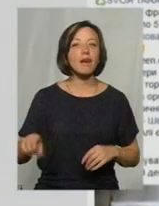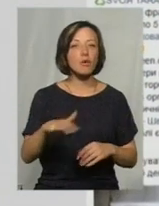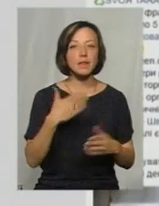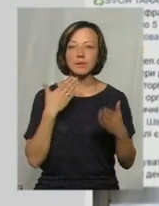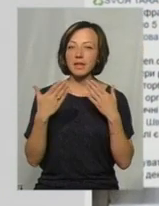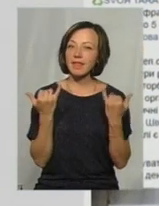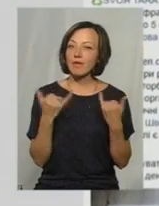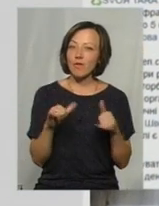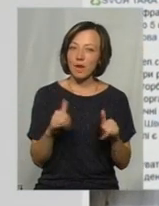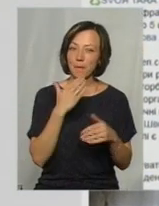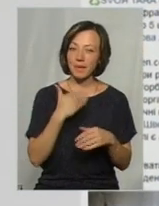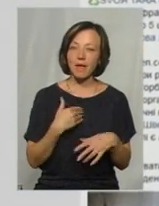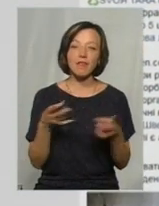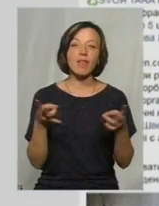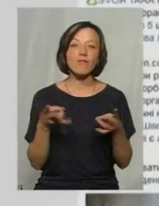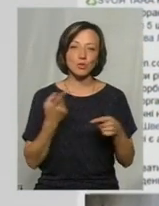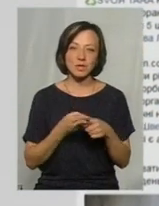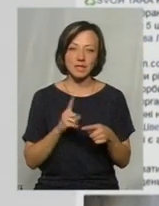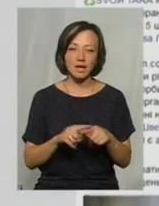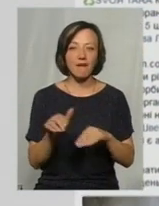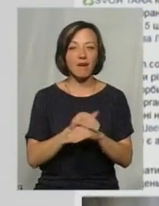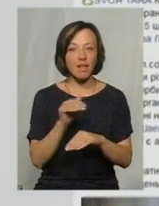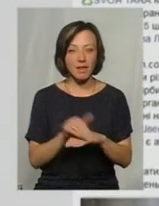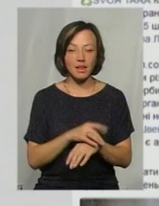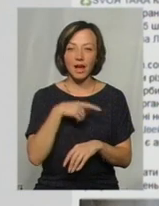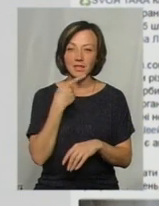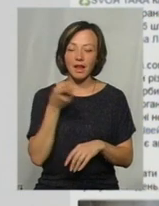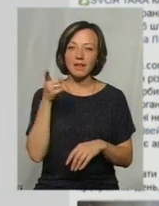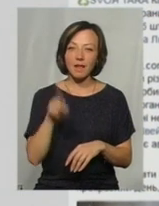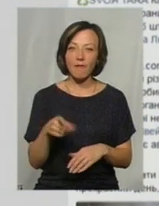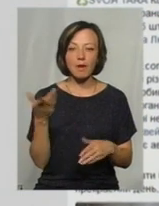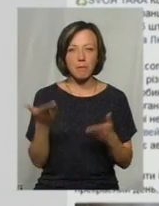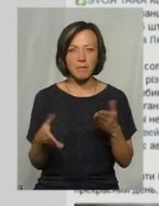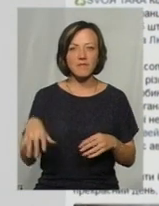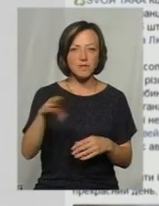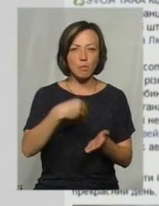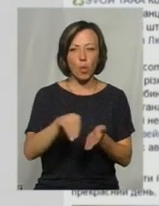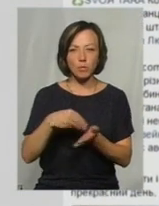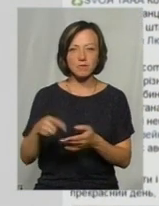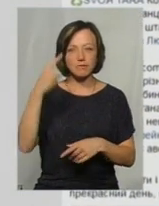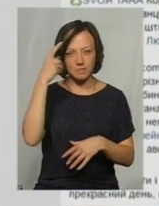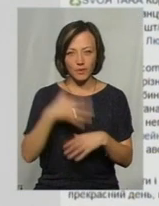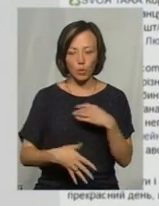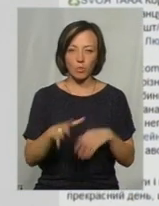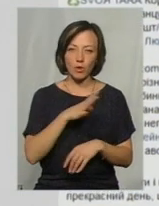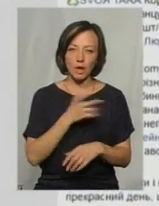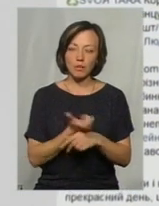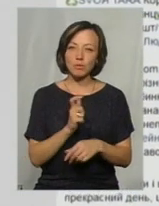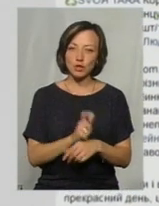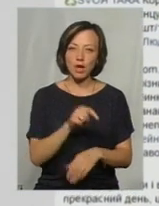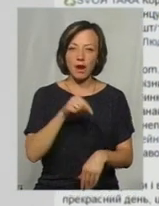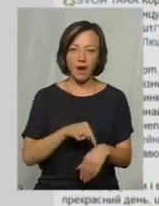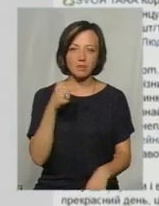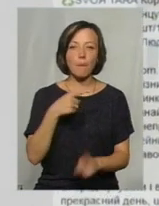підхід. Дивувались, питали, на що мені це, хвалили. Казали навіть, от якби всі покупці були такі свідомі. Більшість